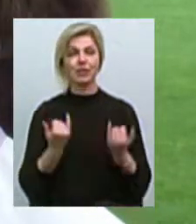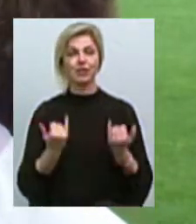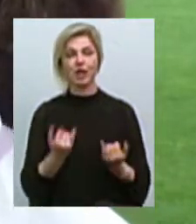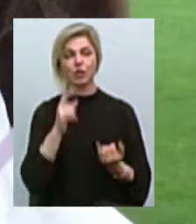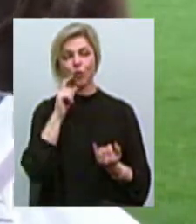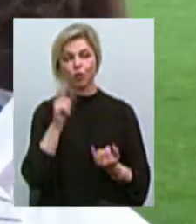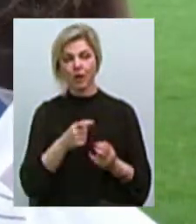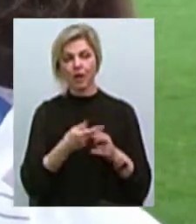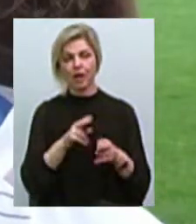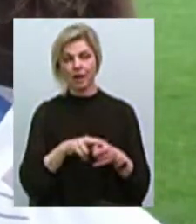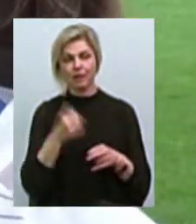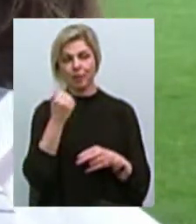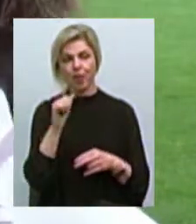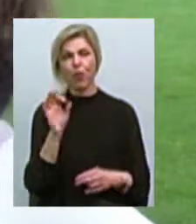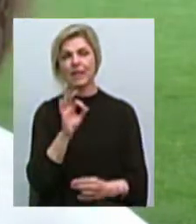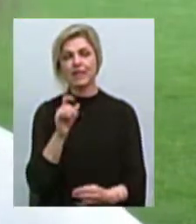подобається Олександр Зінченко.